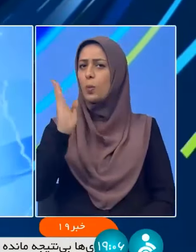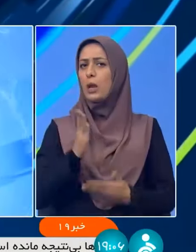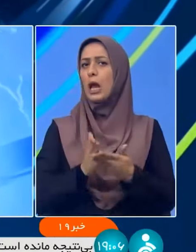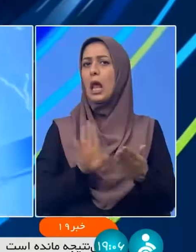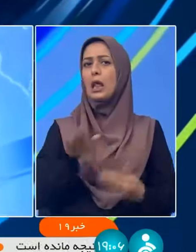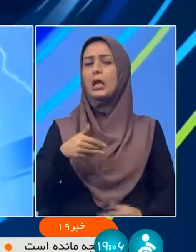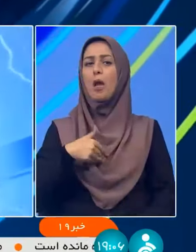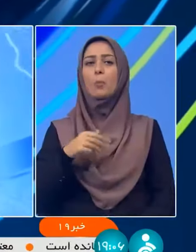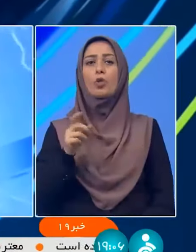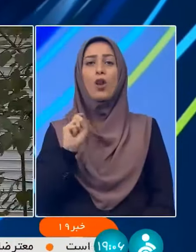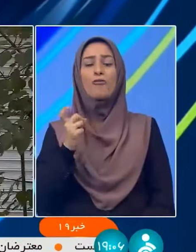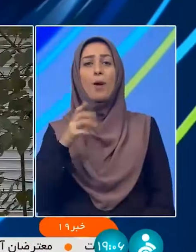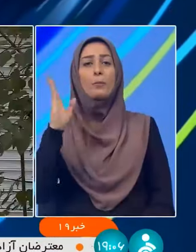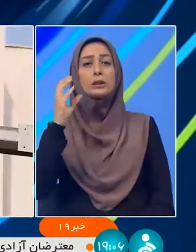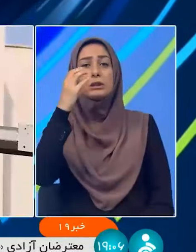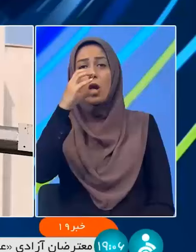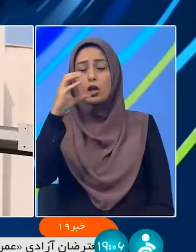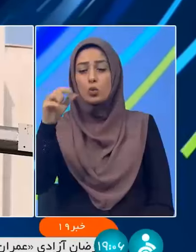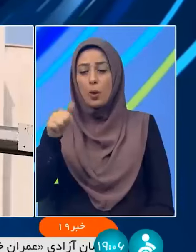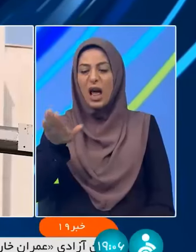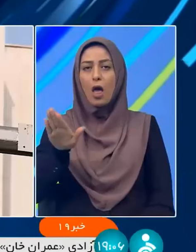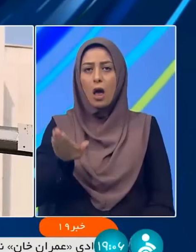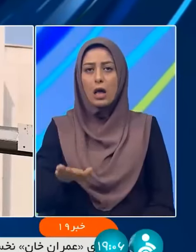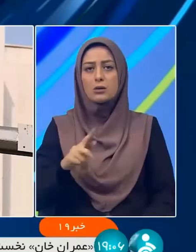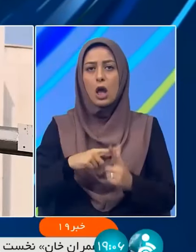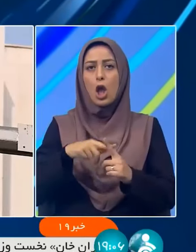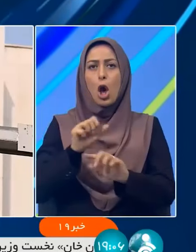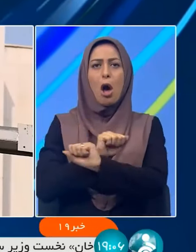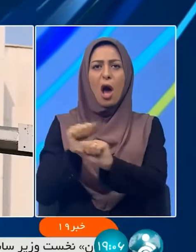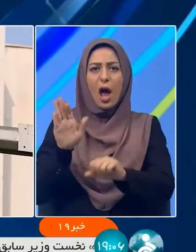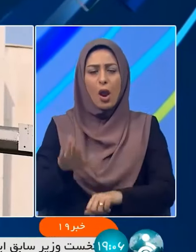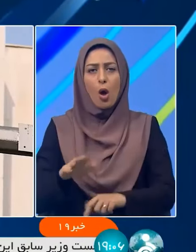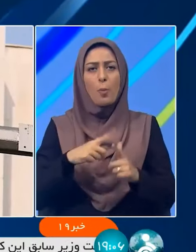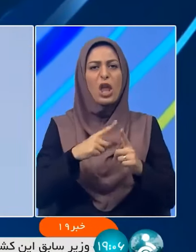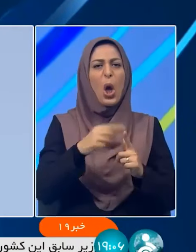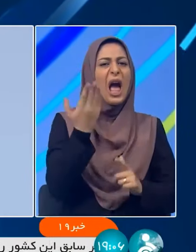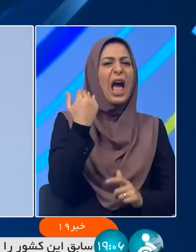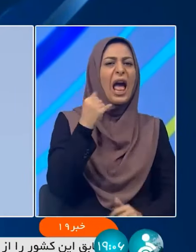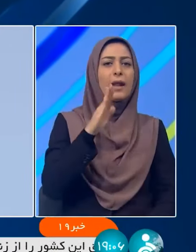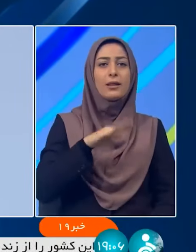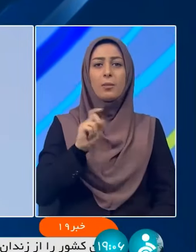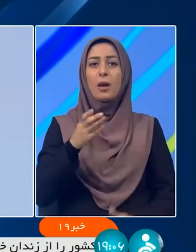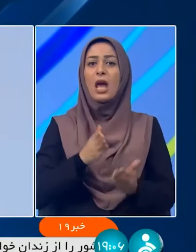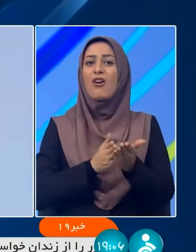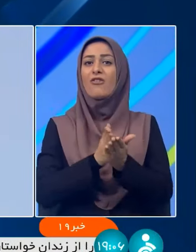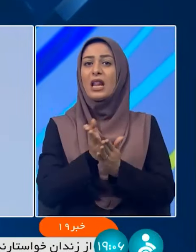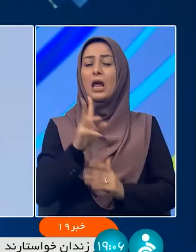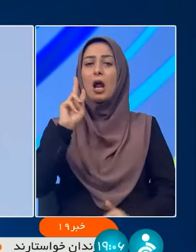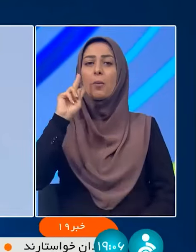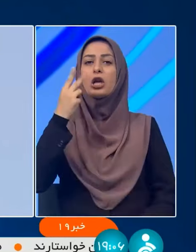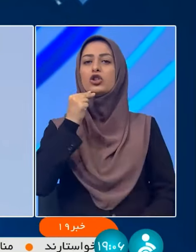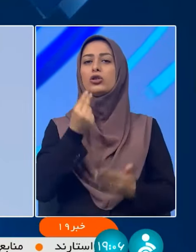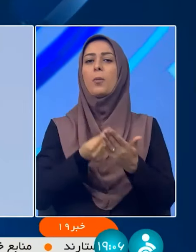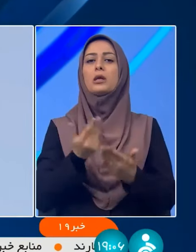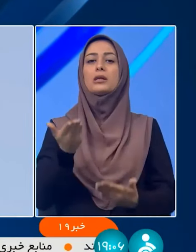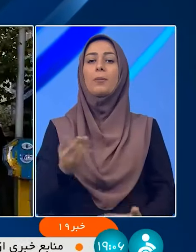تخلف بسیاری از دوربین های موجود هم یا خراب است و یا سیسته با آنها بروز نیست و تخلف ها را اشتباه سبت می